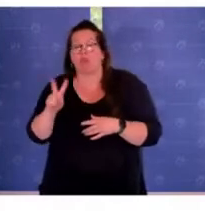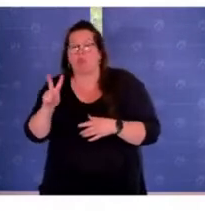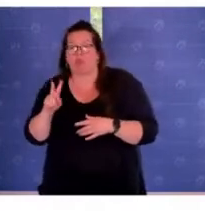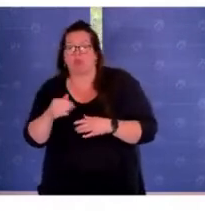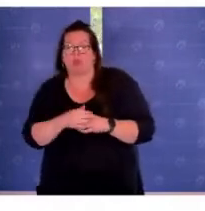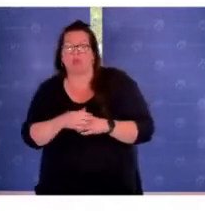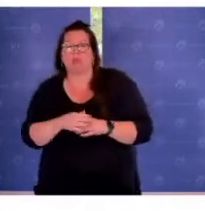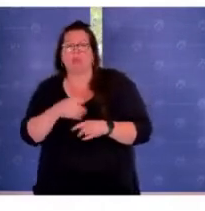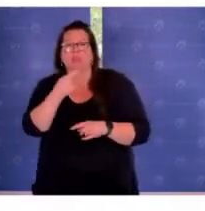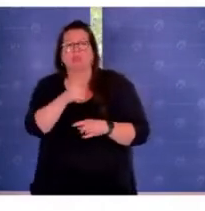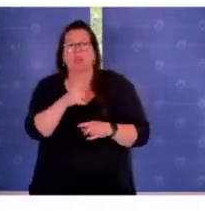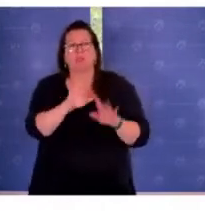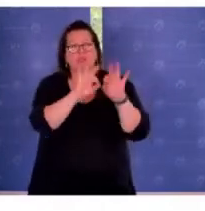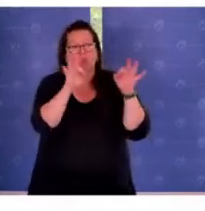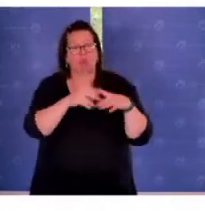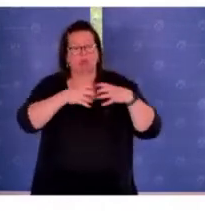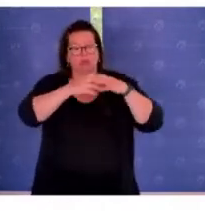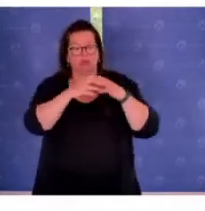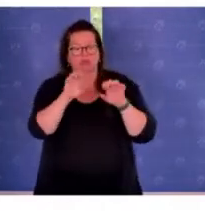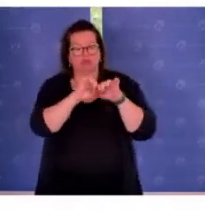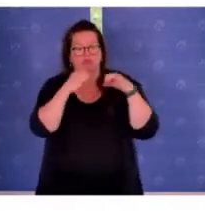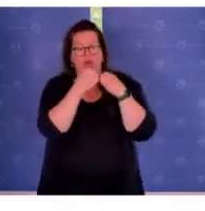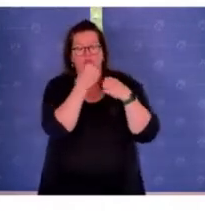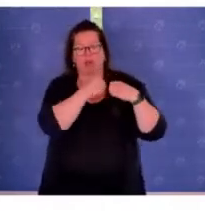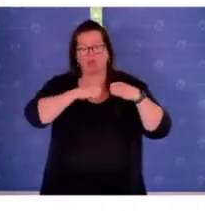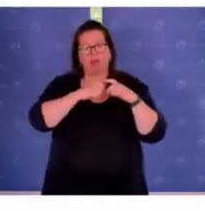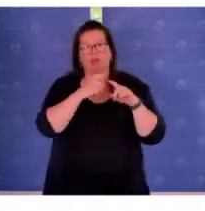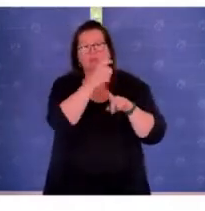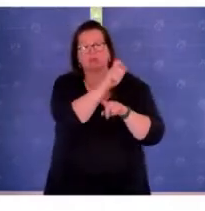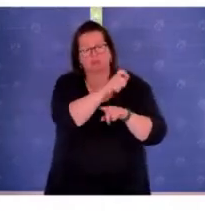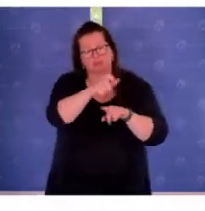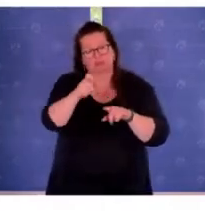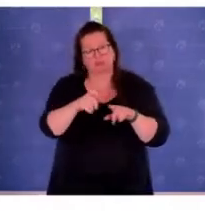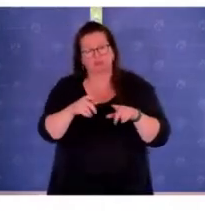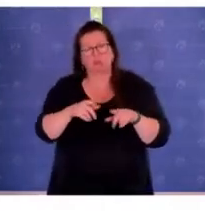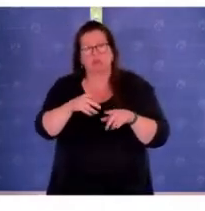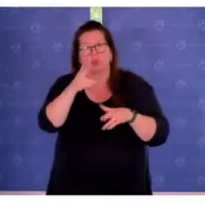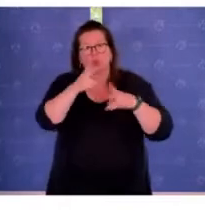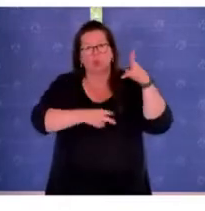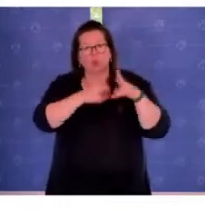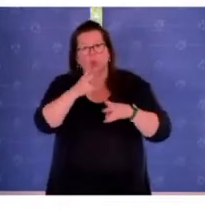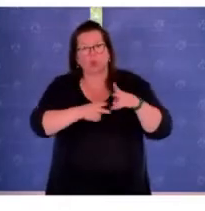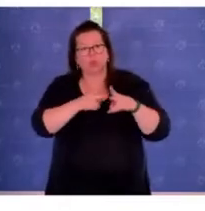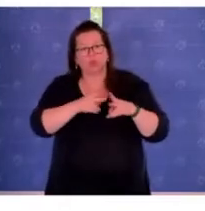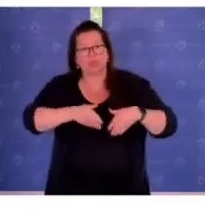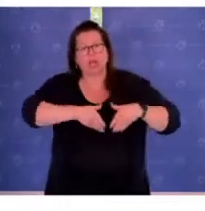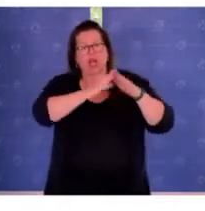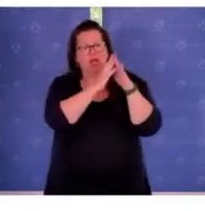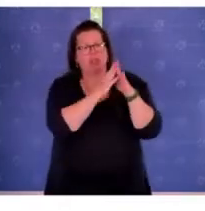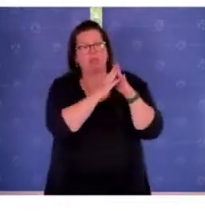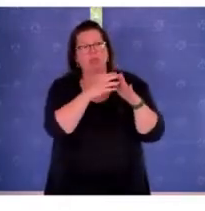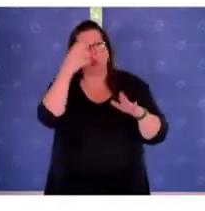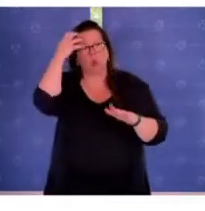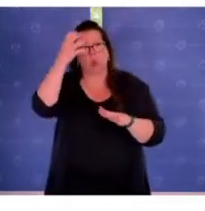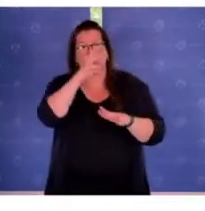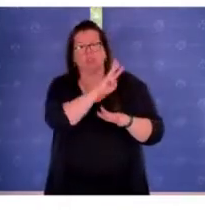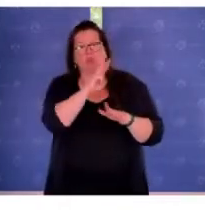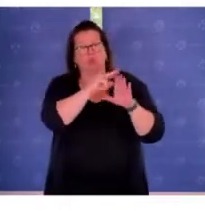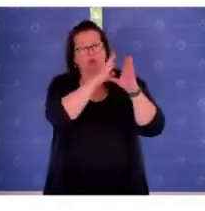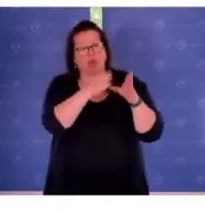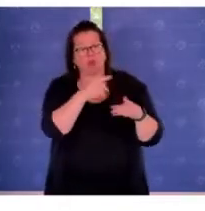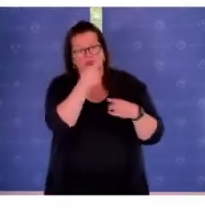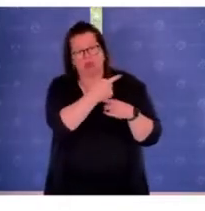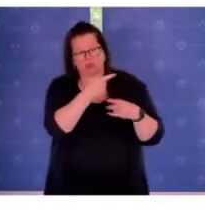ein Format etabliert hat, Staatsanwältinnen und Staatsanwälte in der Justizakademie in Königswusterhausen mit dem Thema weiter zu